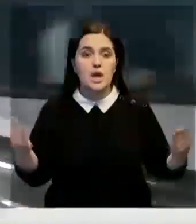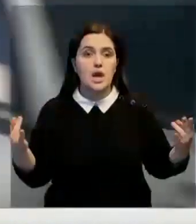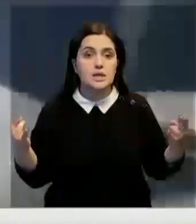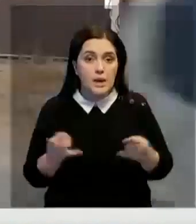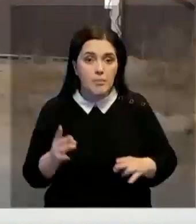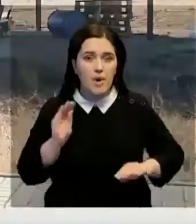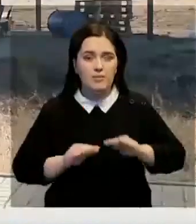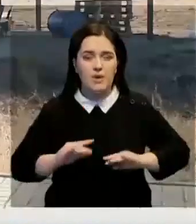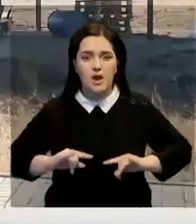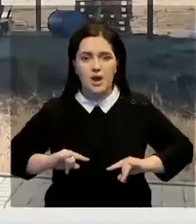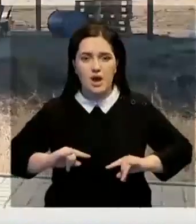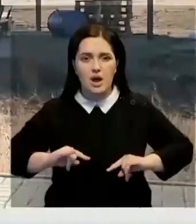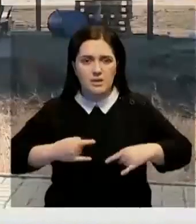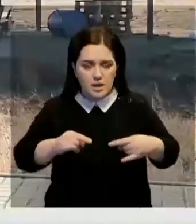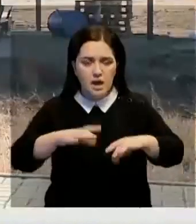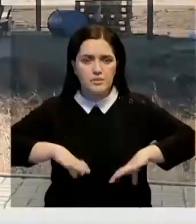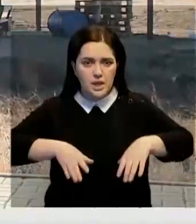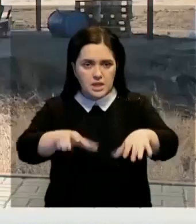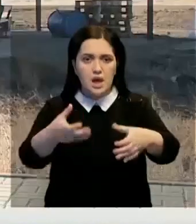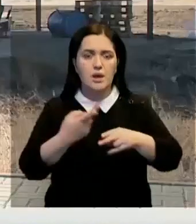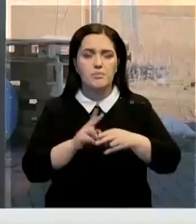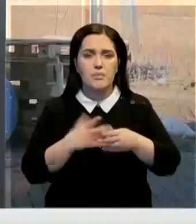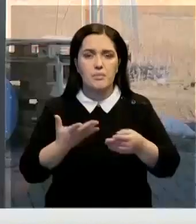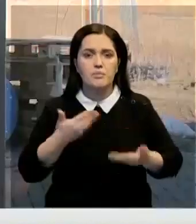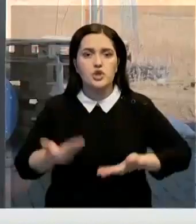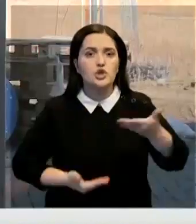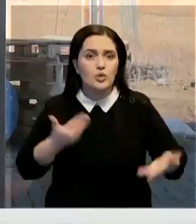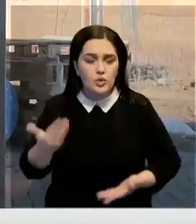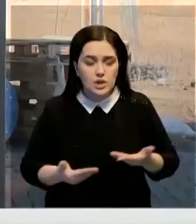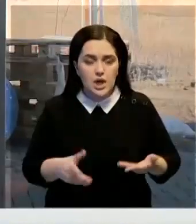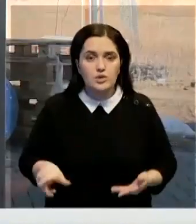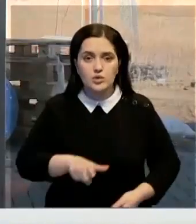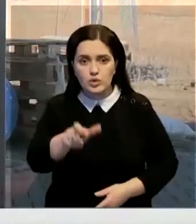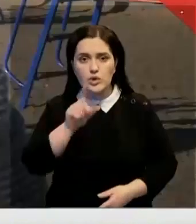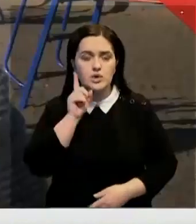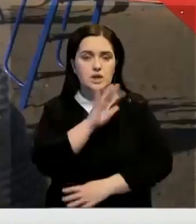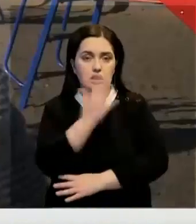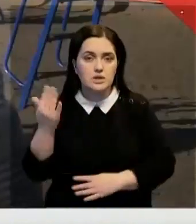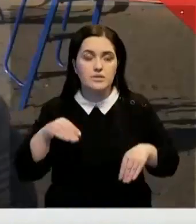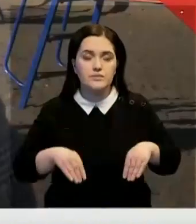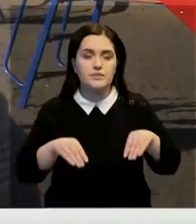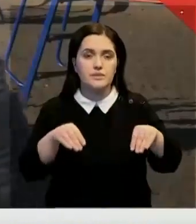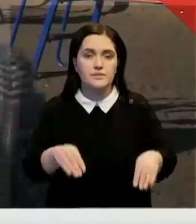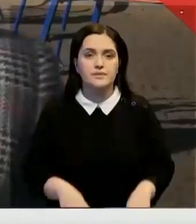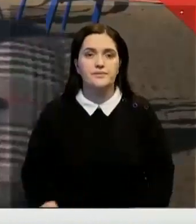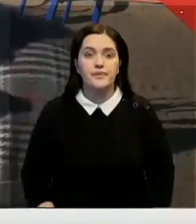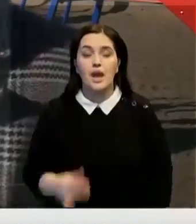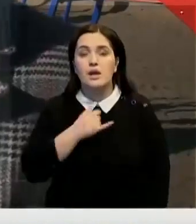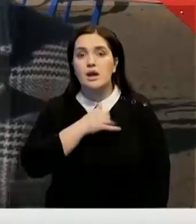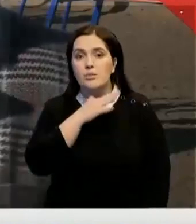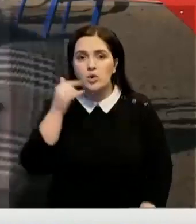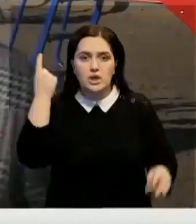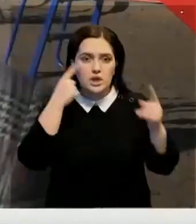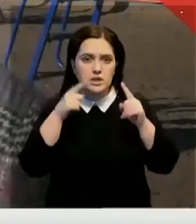тротуаров, освещения парков, скверов, пешеходных зон, а также озеленения территории. Очень много идей. Мы не хотим на этом